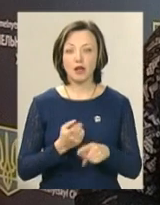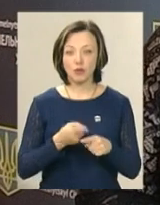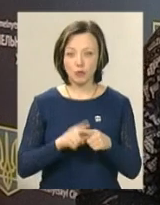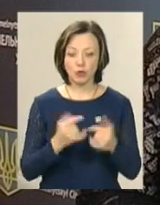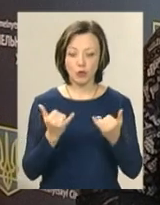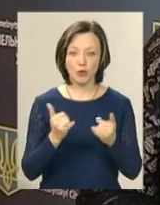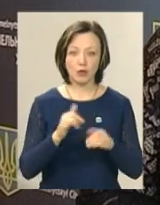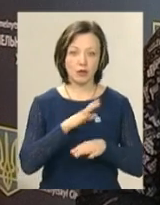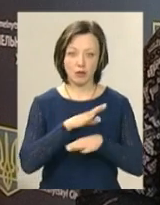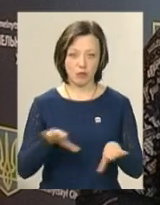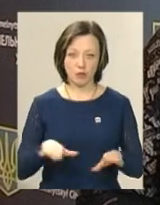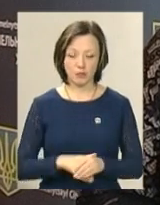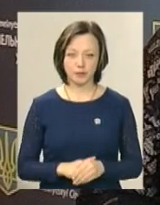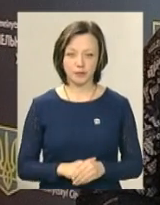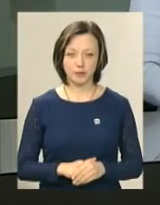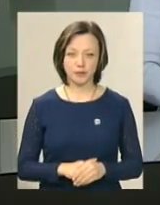засідання сьогодні не відбулося.